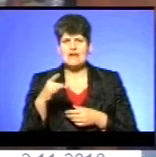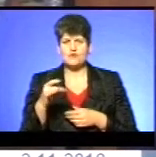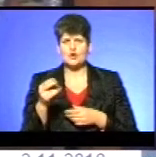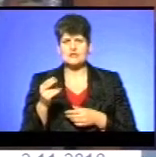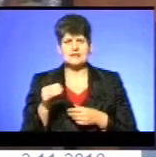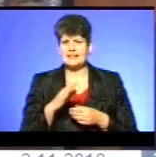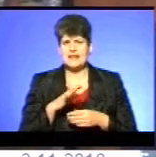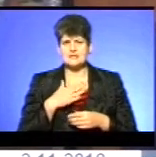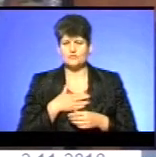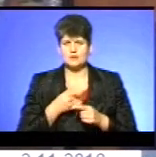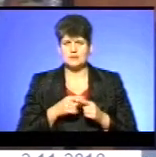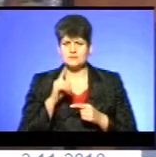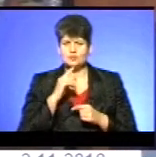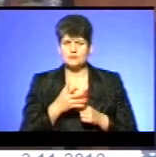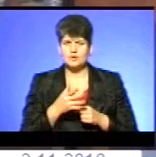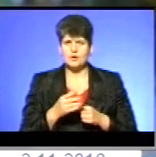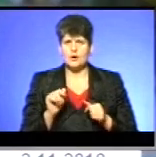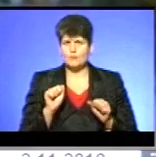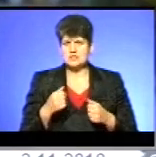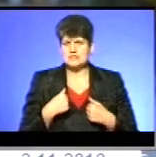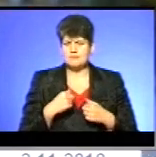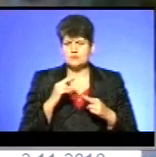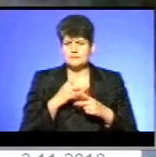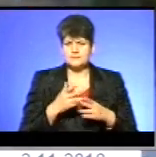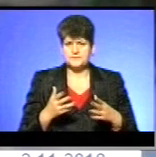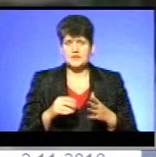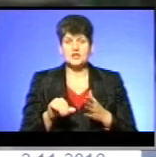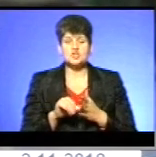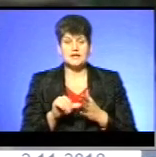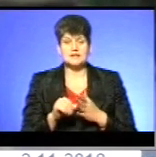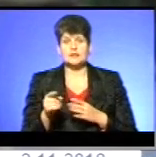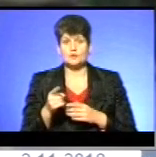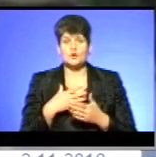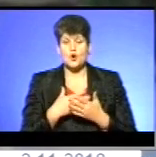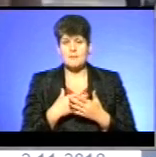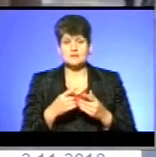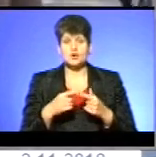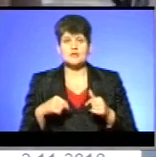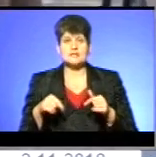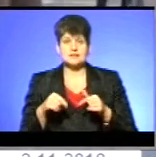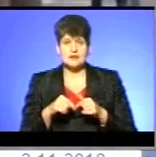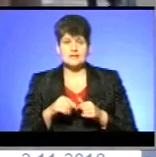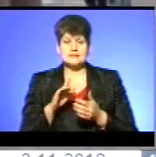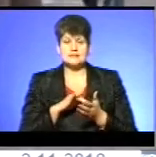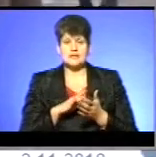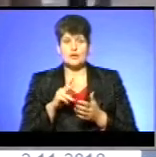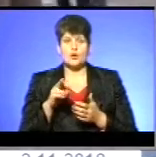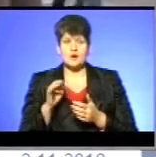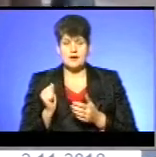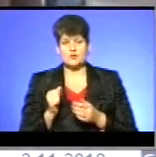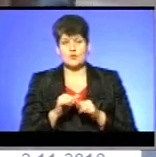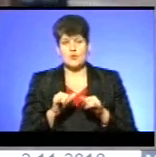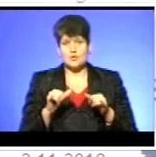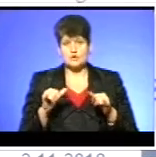незадоволені тим комфортом. Може, щось з нами не те. Член Тернопільської громадської організації, Центру локального розвитку та громадських